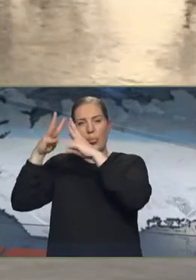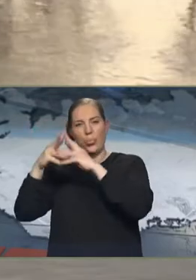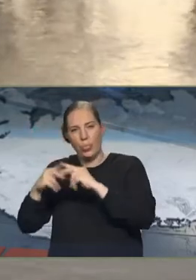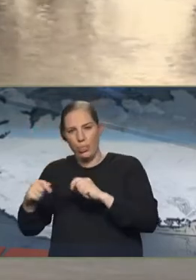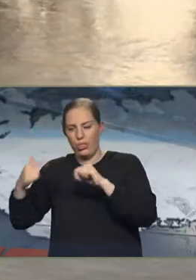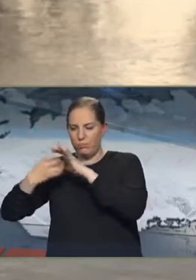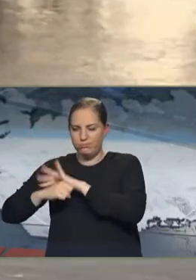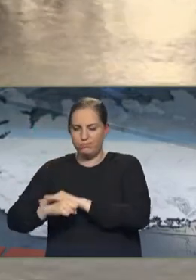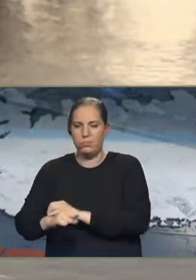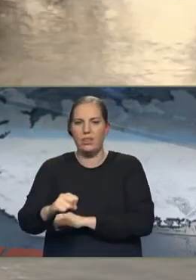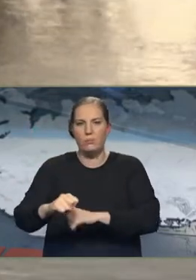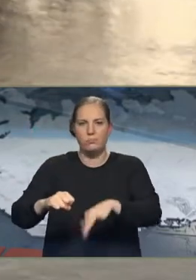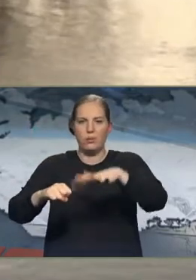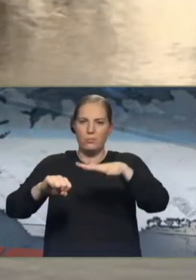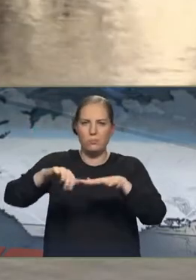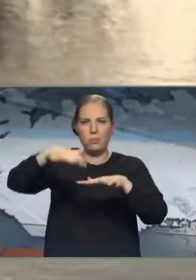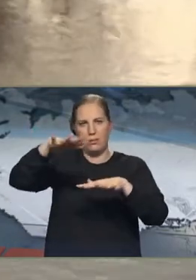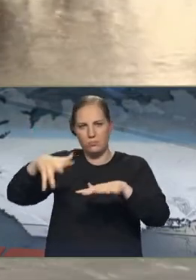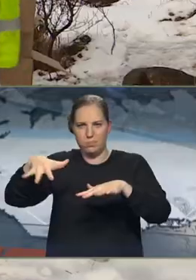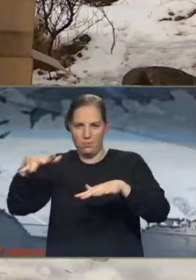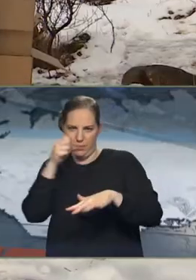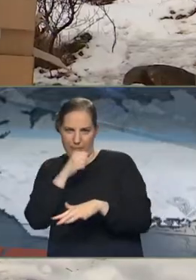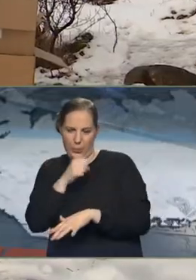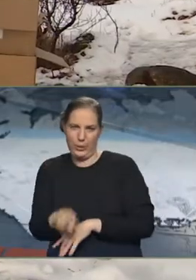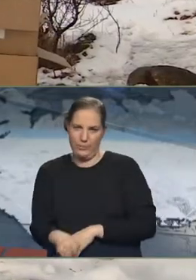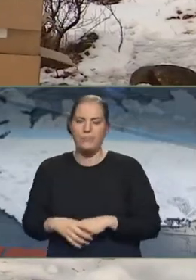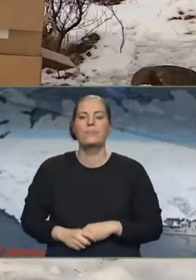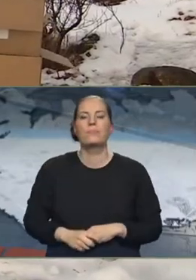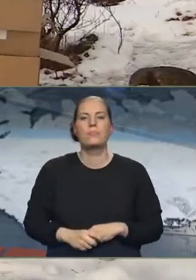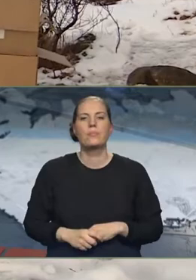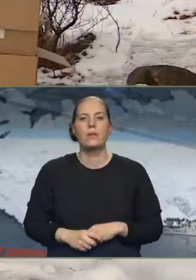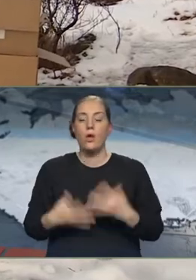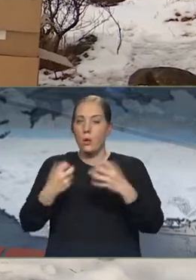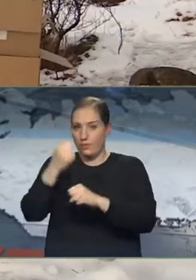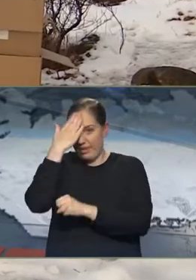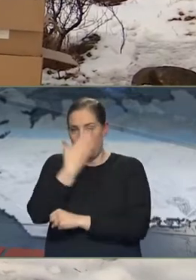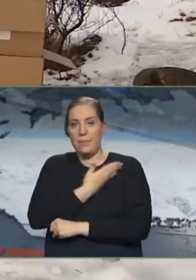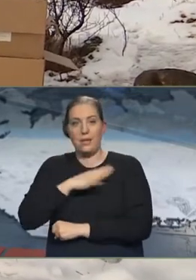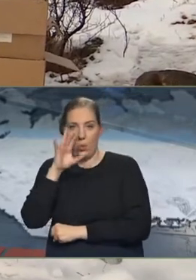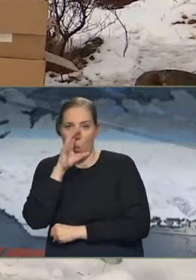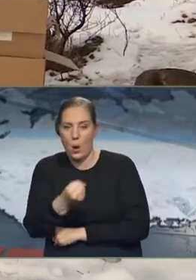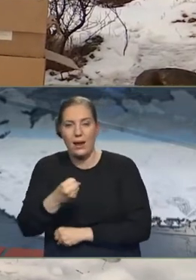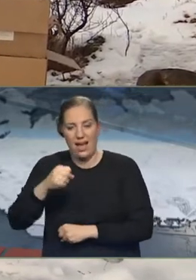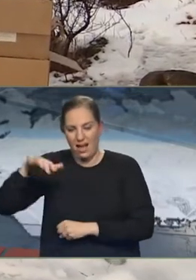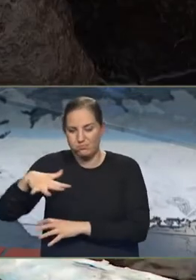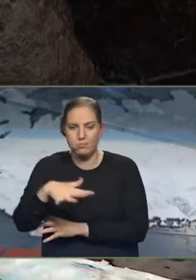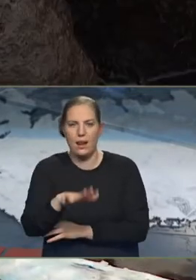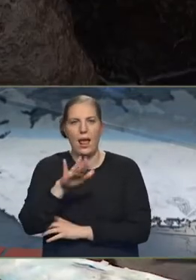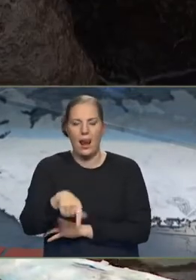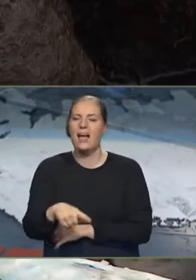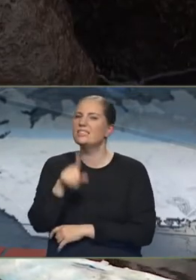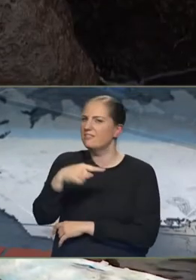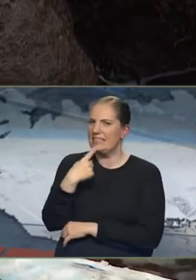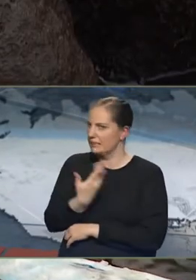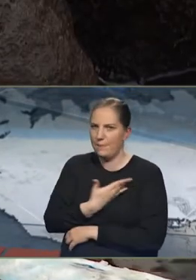klagninar, þá skólast þessi mengun út. Ekki er vitað hversu mikil ólija fór í ána, en Svafa segir hana ekki mjög